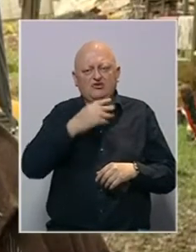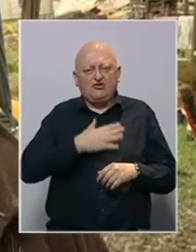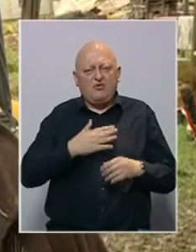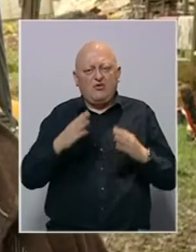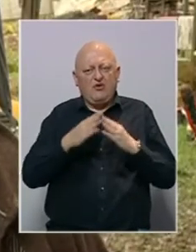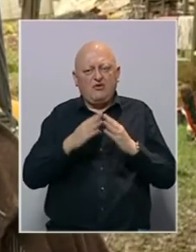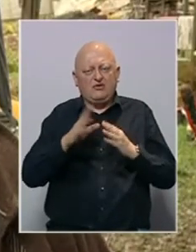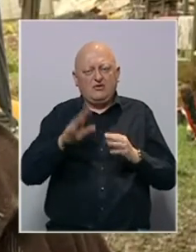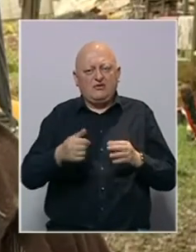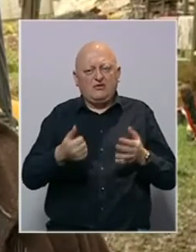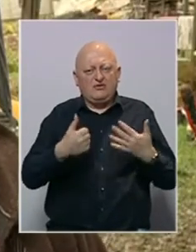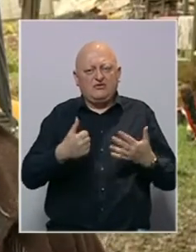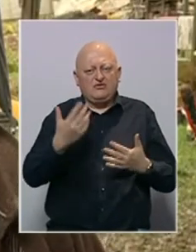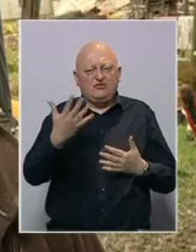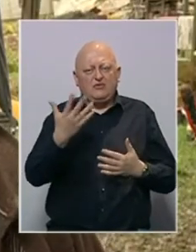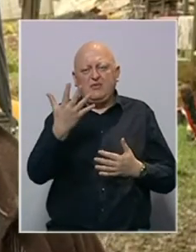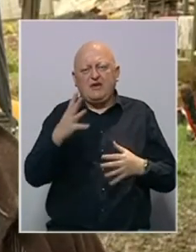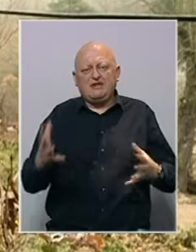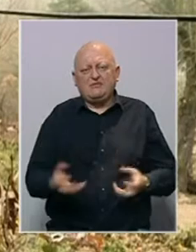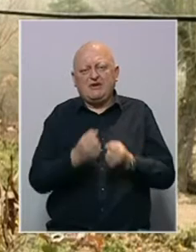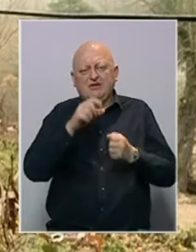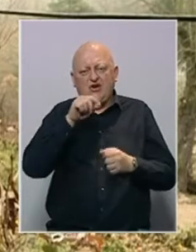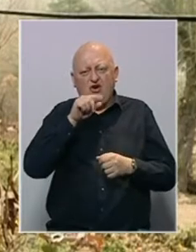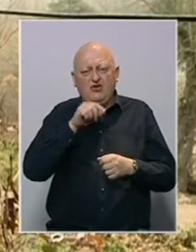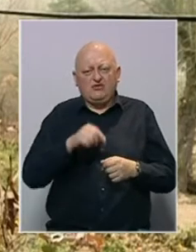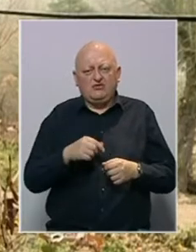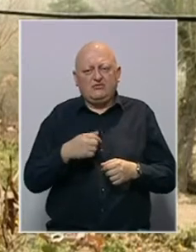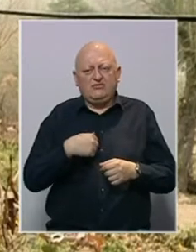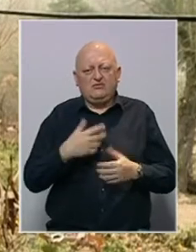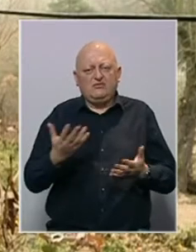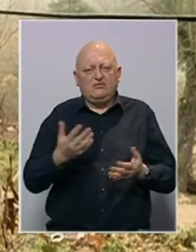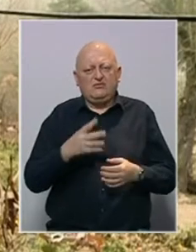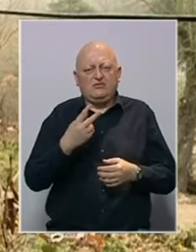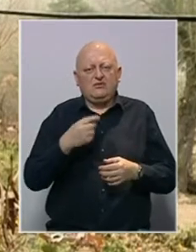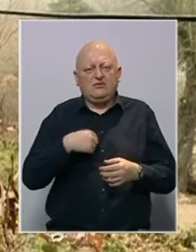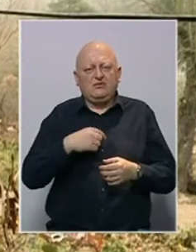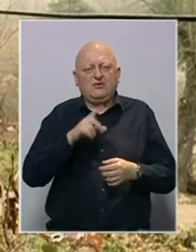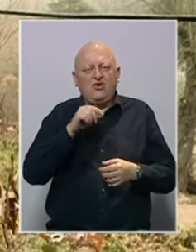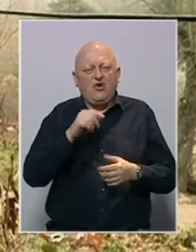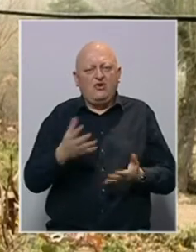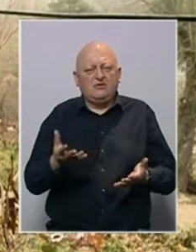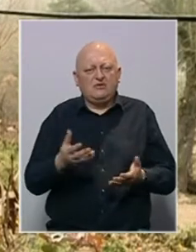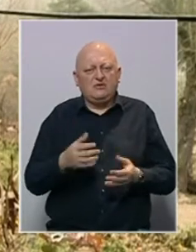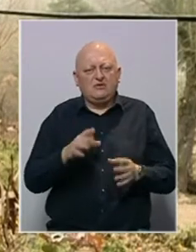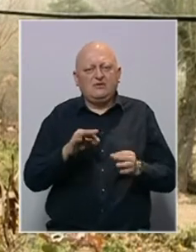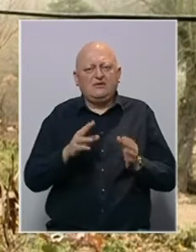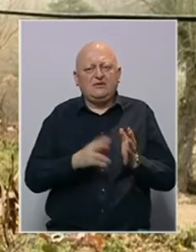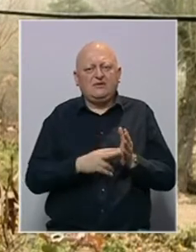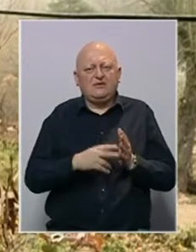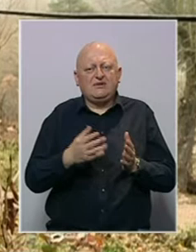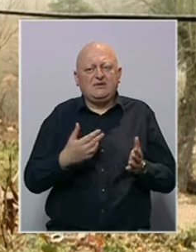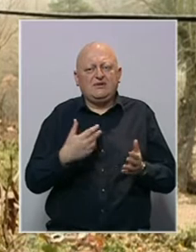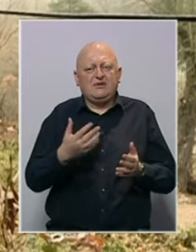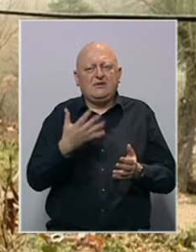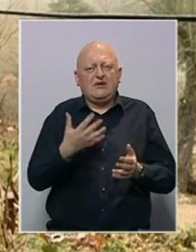domaće, imala 65-ero, petero, samo spasili. Naše fine pilice koje su nosile ja, 10 maraka je najmanj, znači